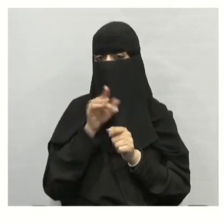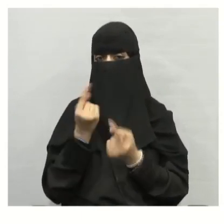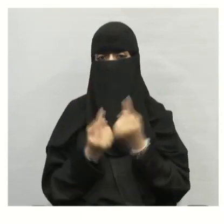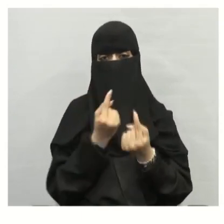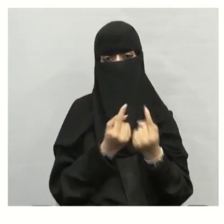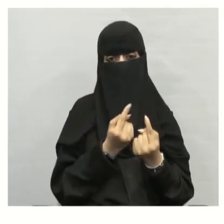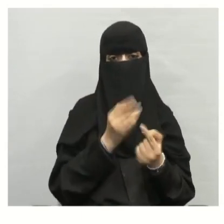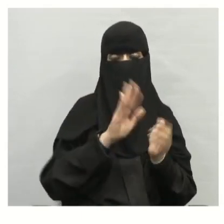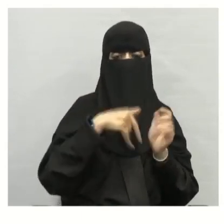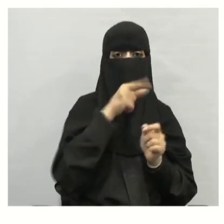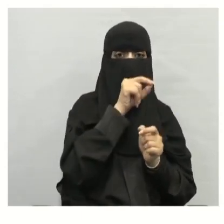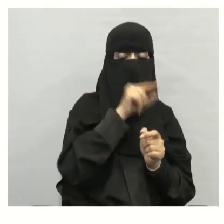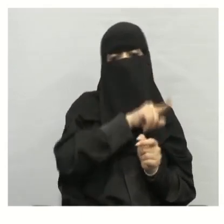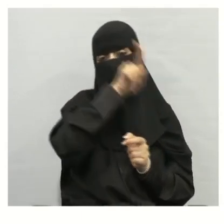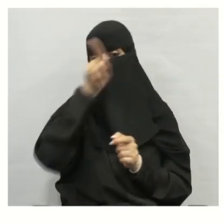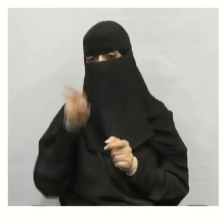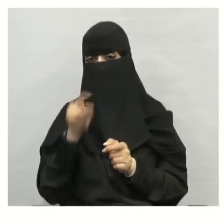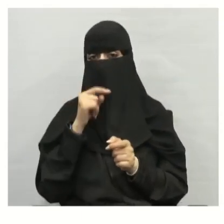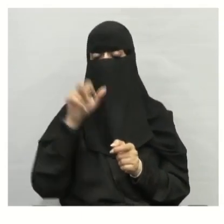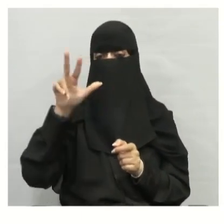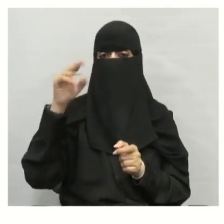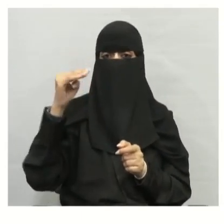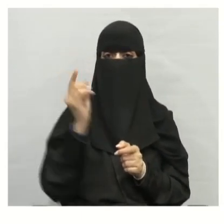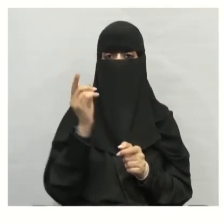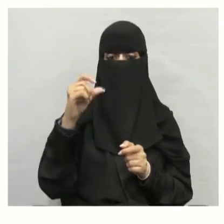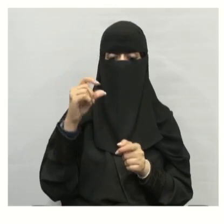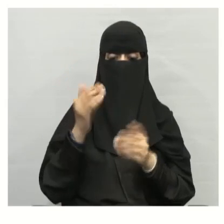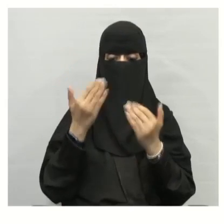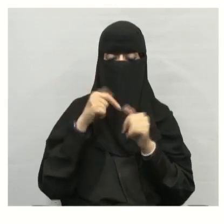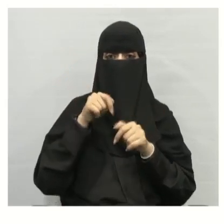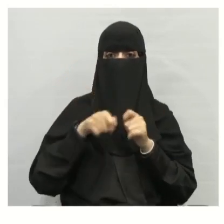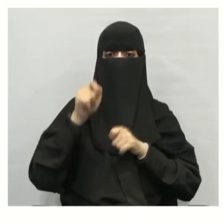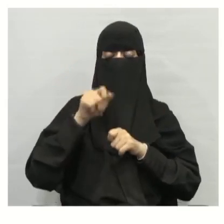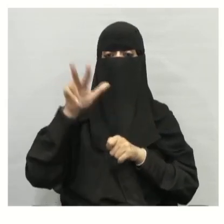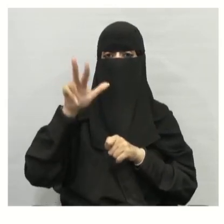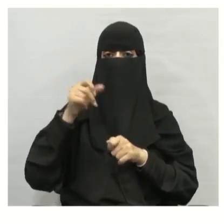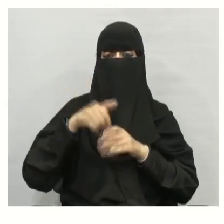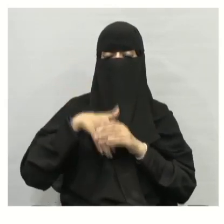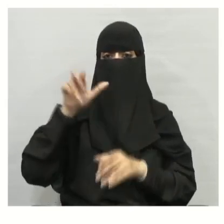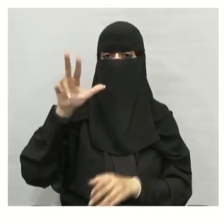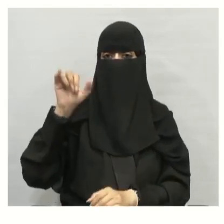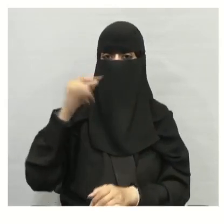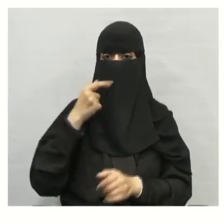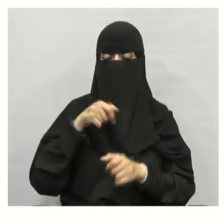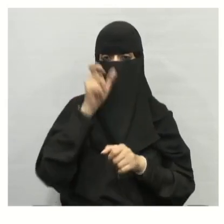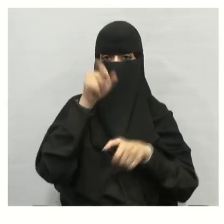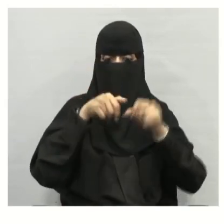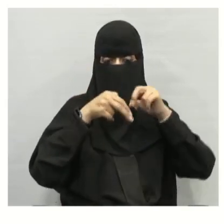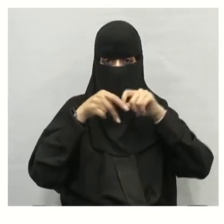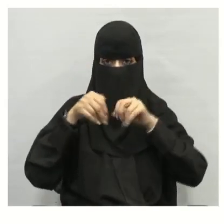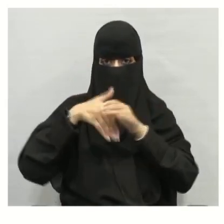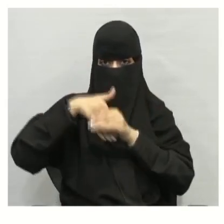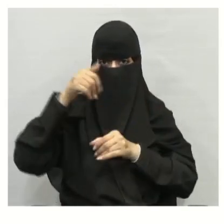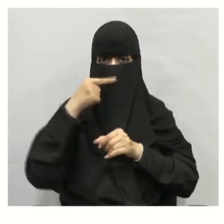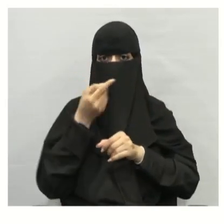الطيور تأكل الجندب إذن المستهلكات هي كائنات تأكل